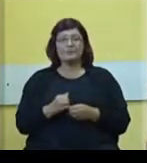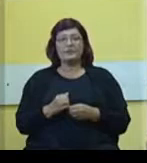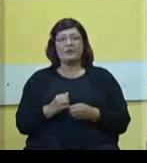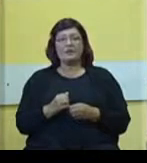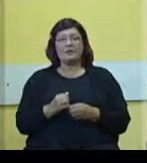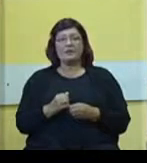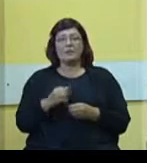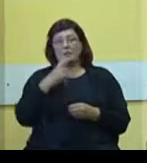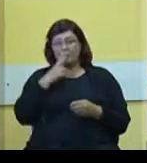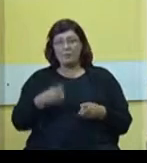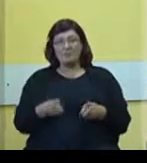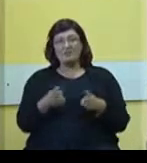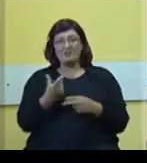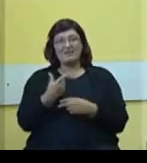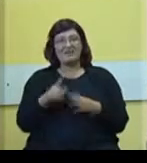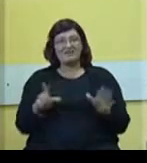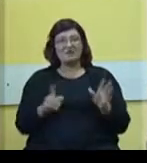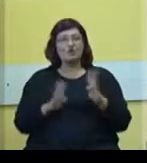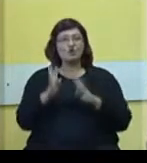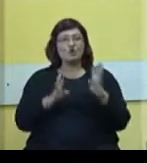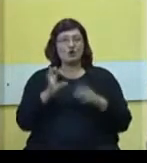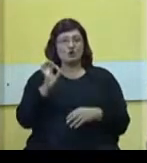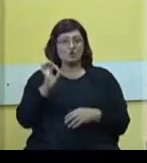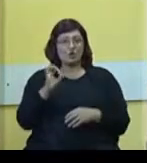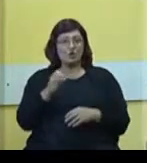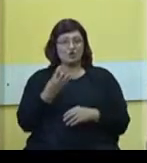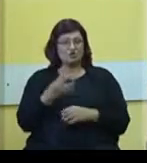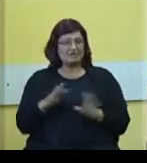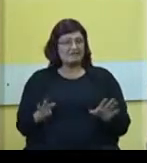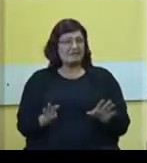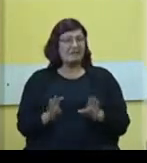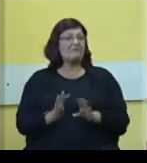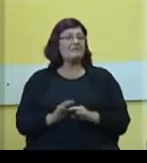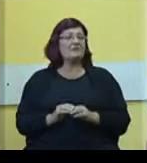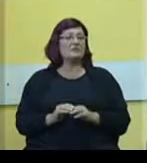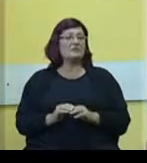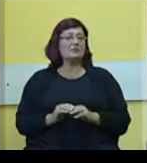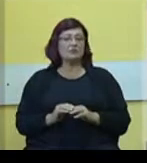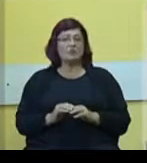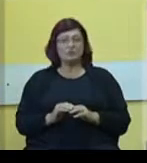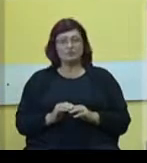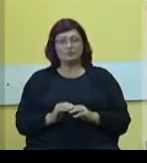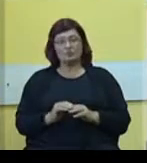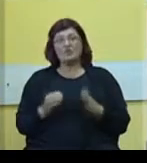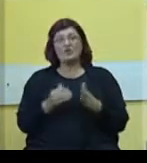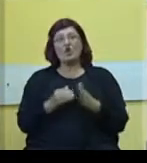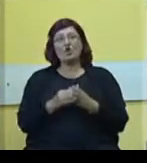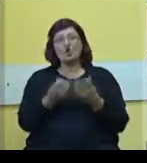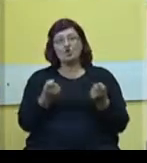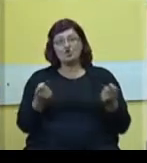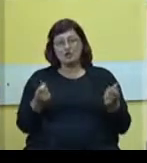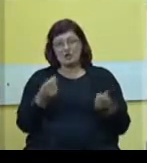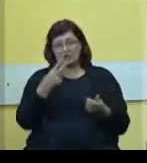pogledamo poljoprivredu, 27%, šumarstvo, 0,49%. Počnemo još detaljnije da